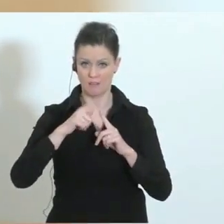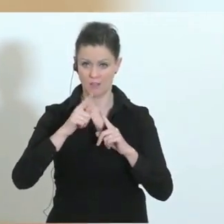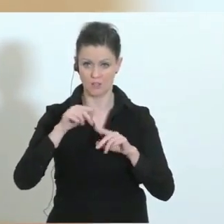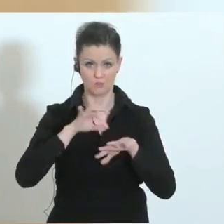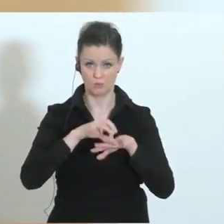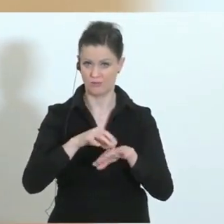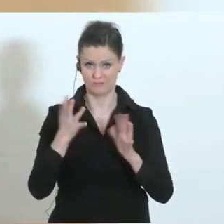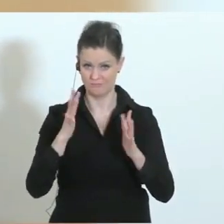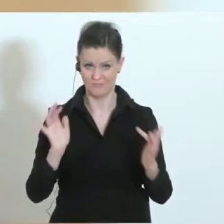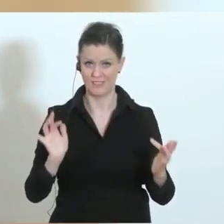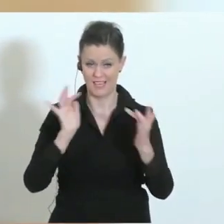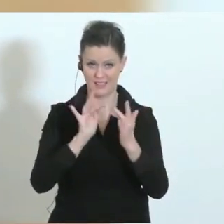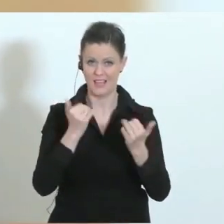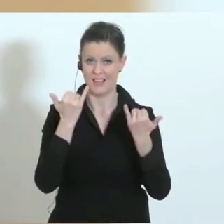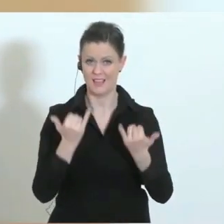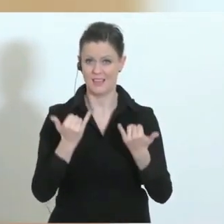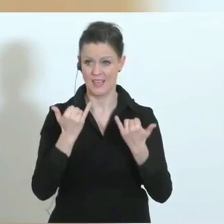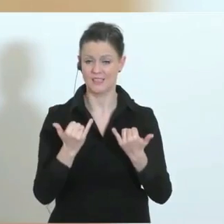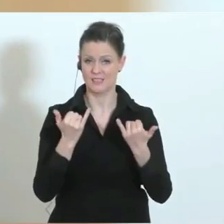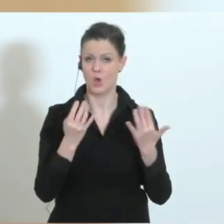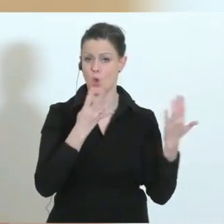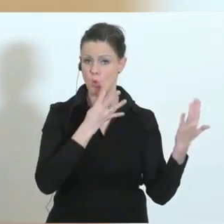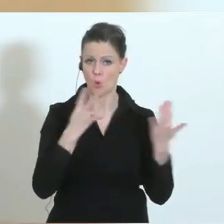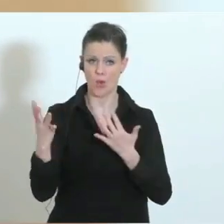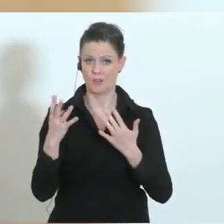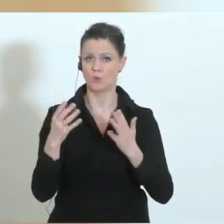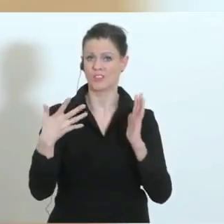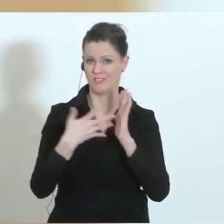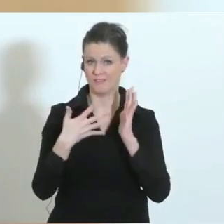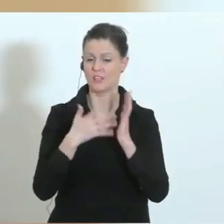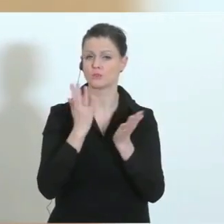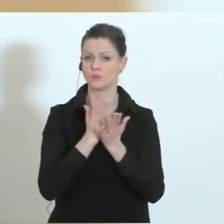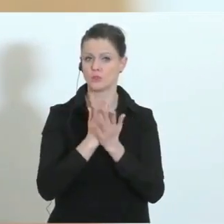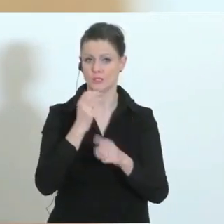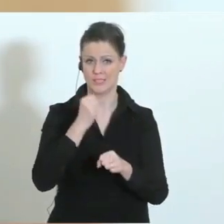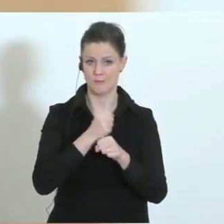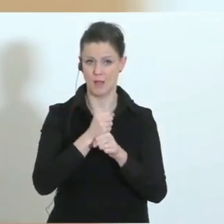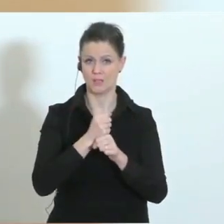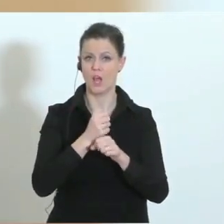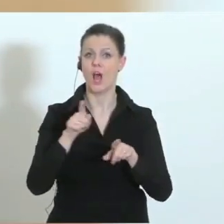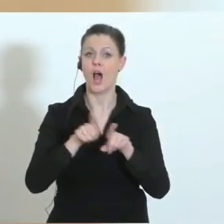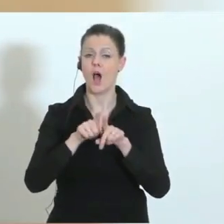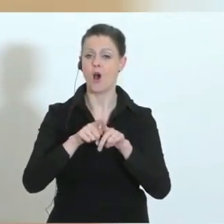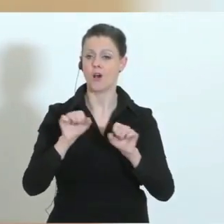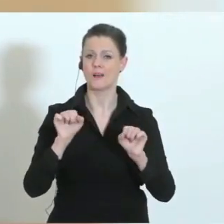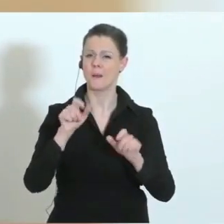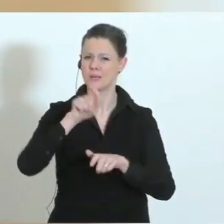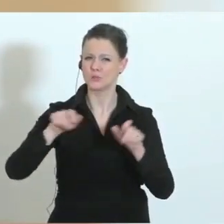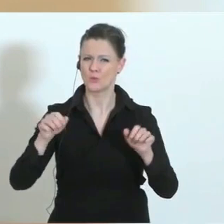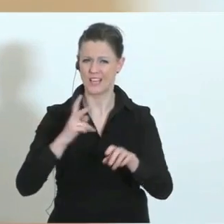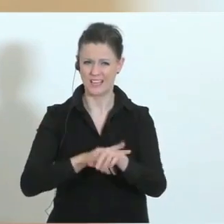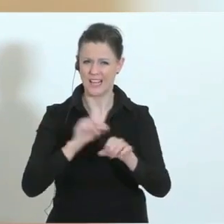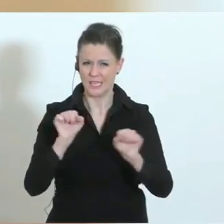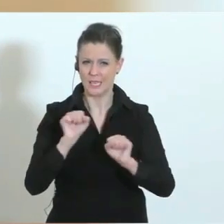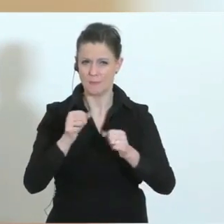derzeit rund 900 Tests absolviert und haben auch ein Screening bei Grippekranken gemacht. Denn das ist ja